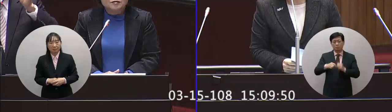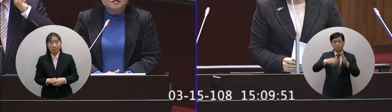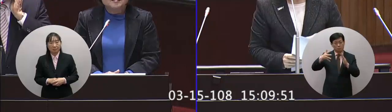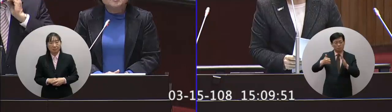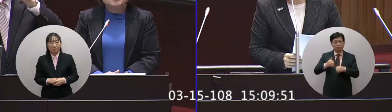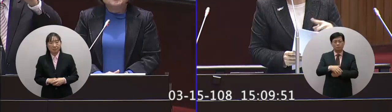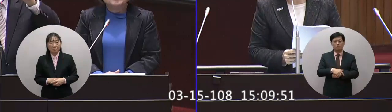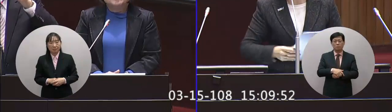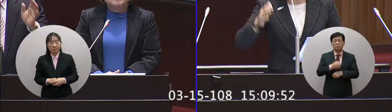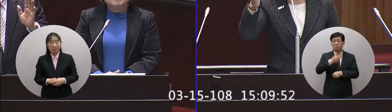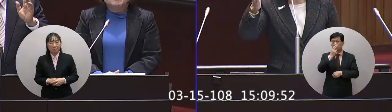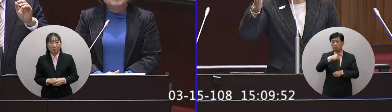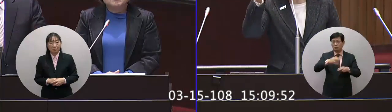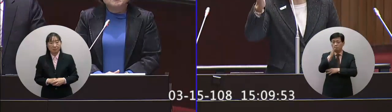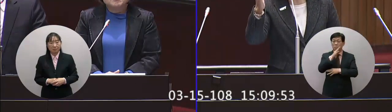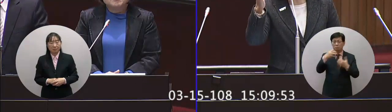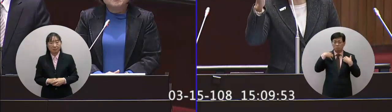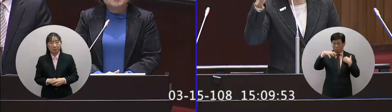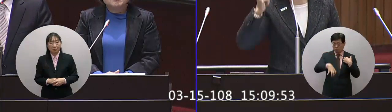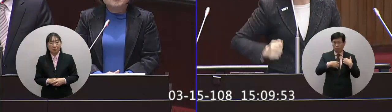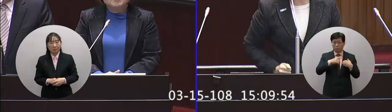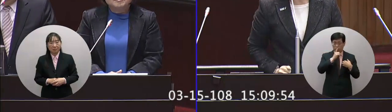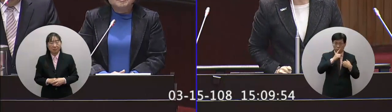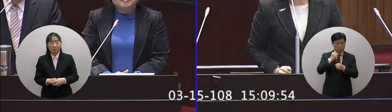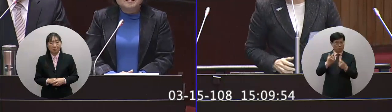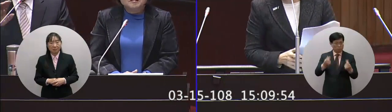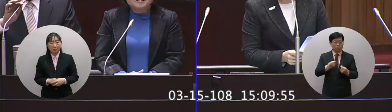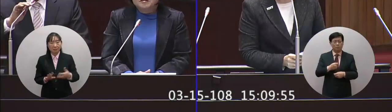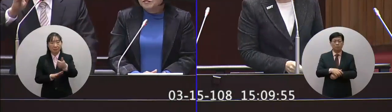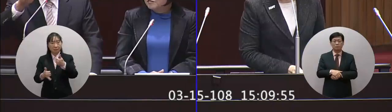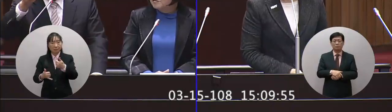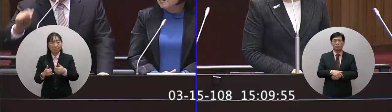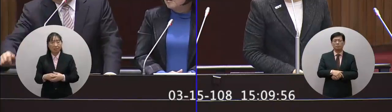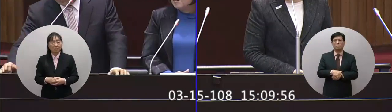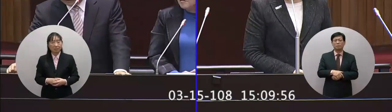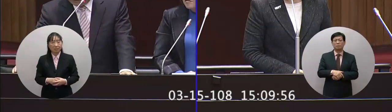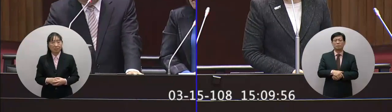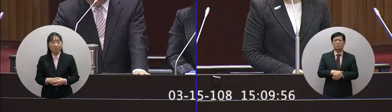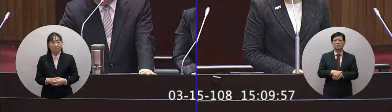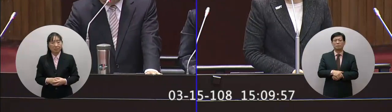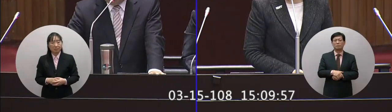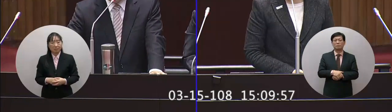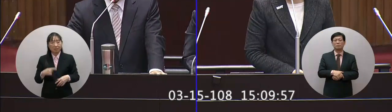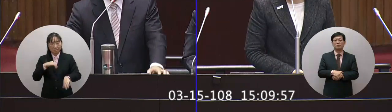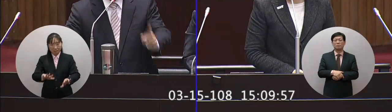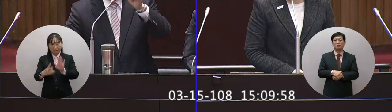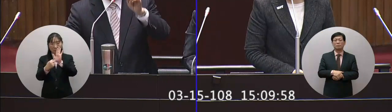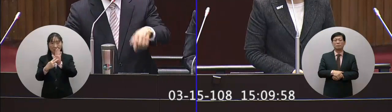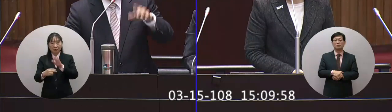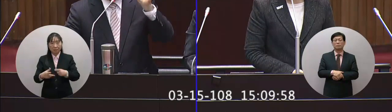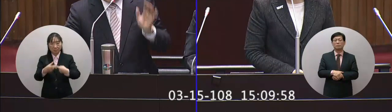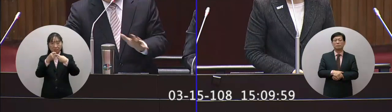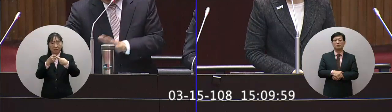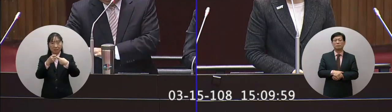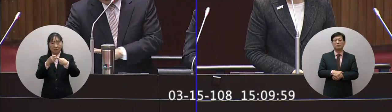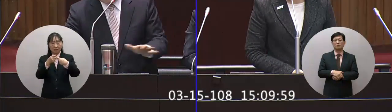我請我們的行政單位說到要做到好不好好委員這個我給委員做說明第一